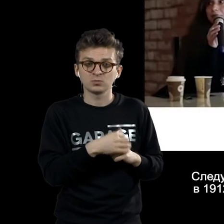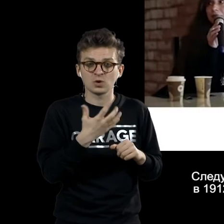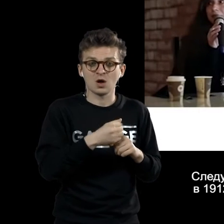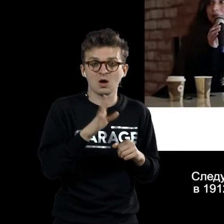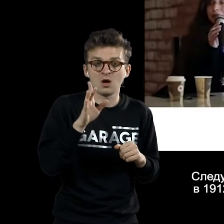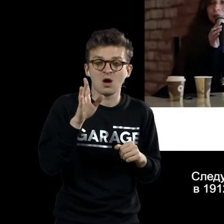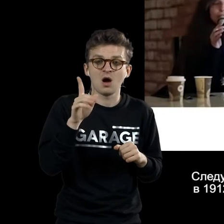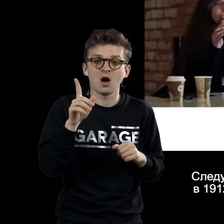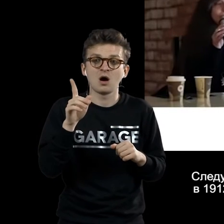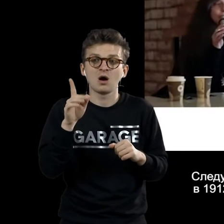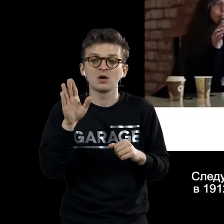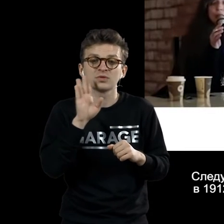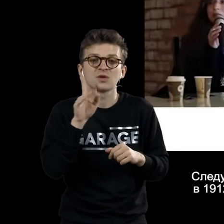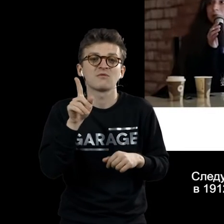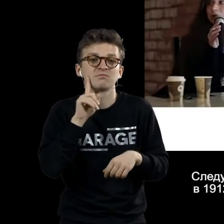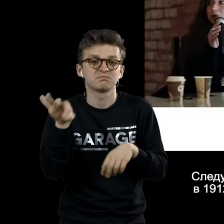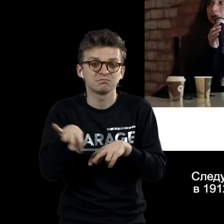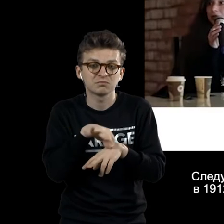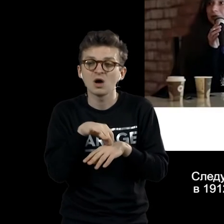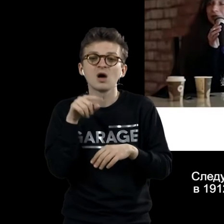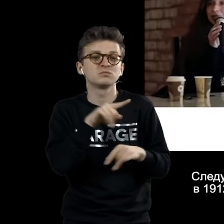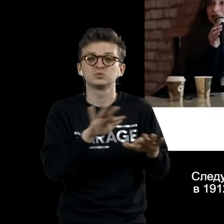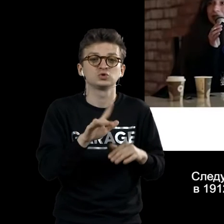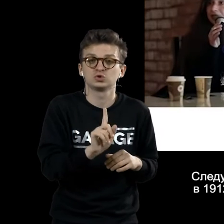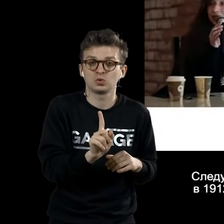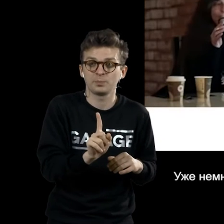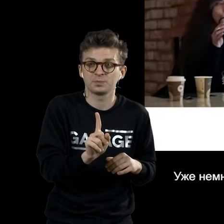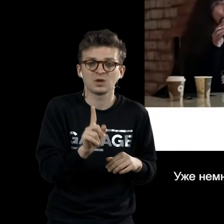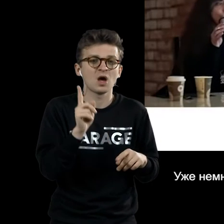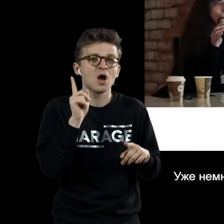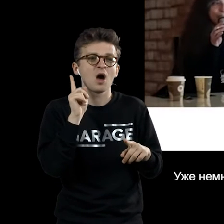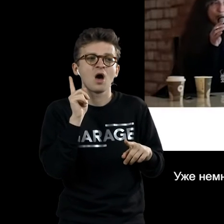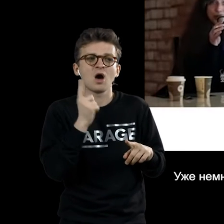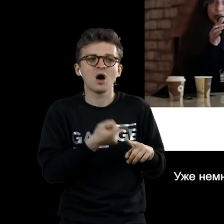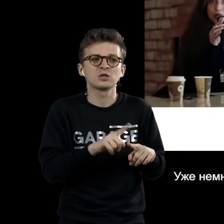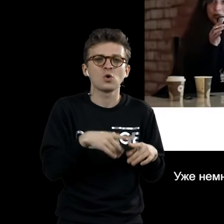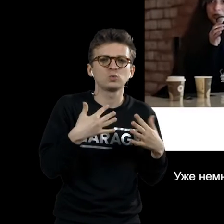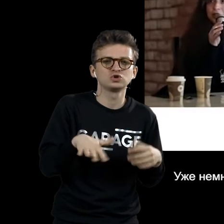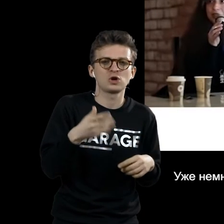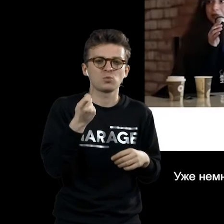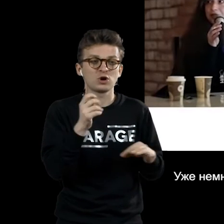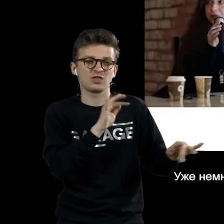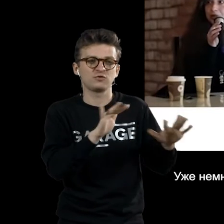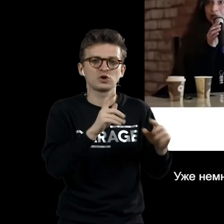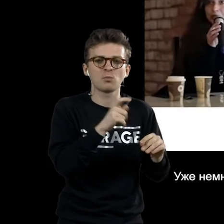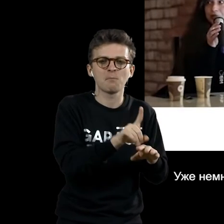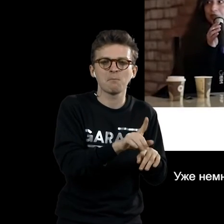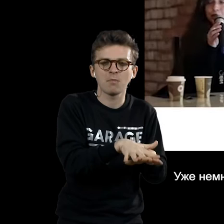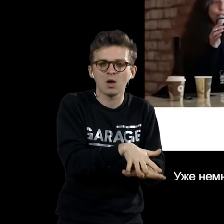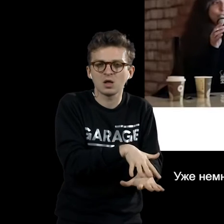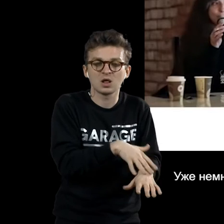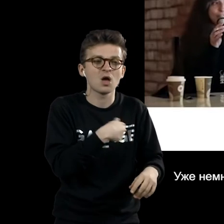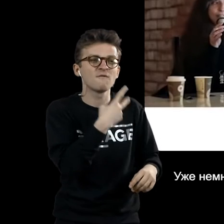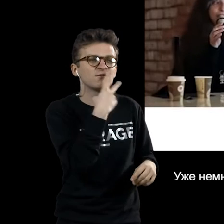новобрачное называется это произведение. Что здесь происходит? Это не... Уже как бы немножко движение замедлилось, мы начинаем